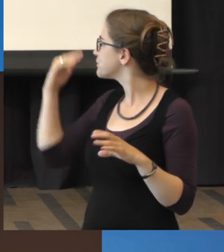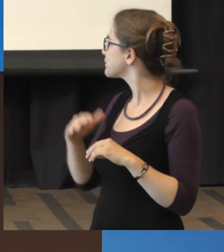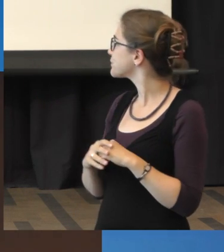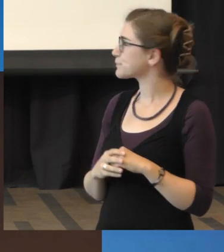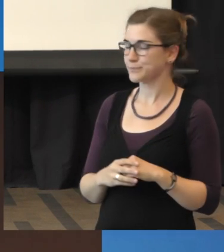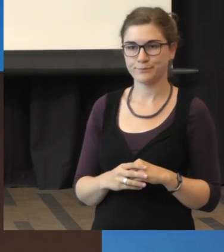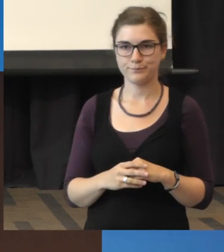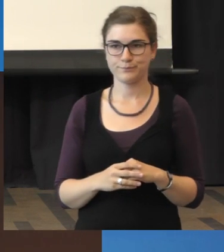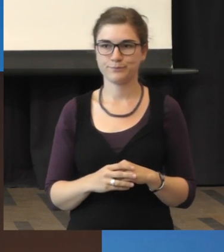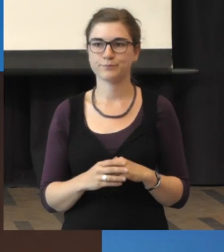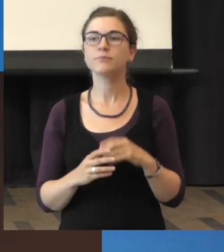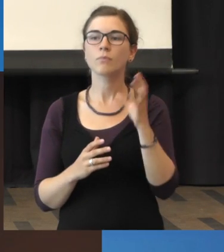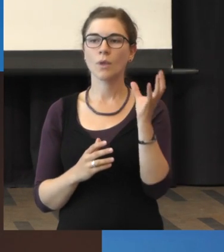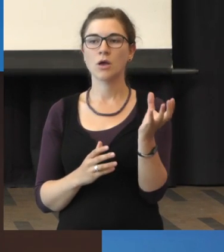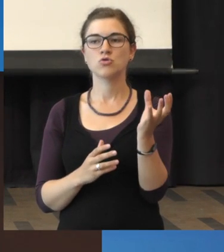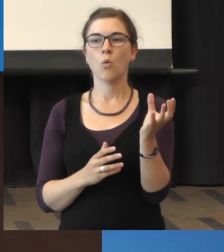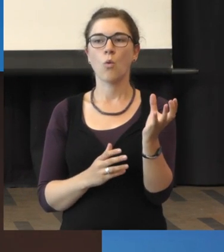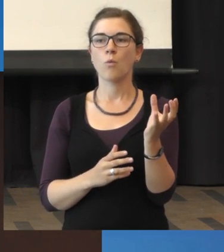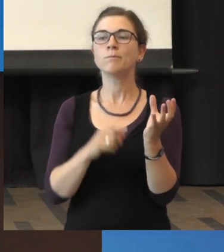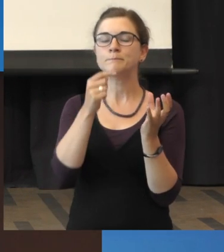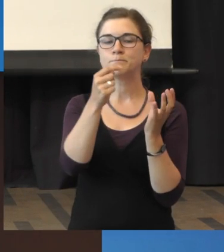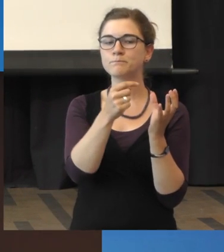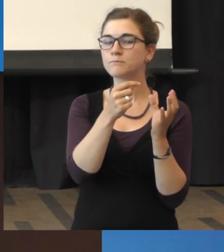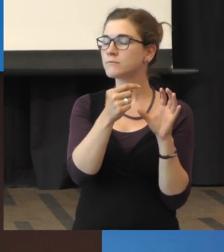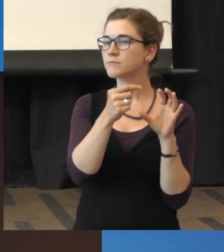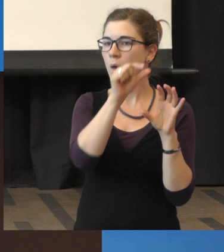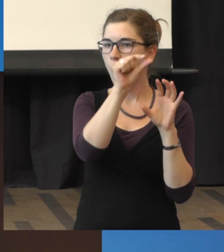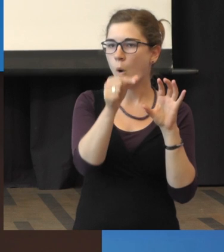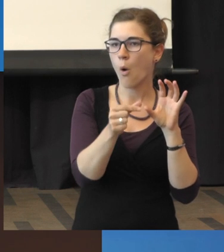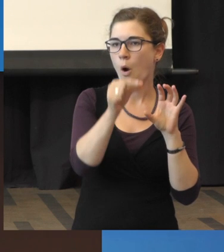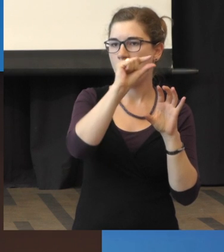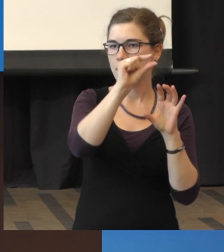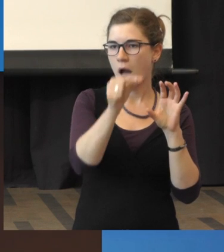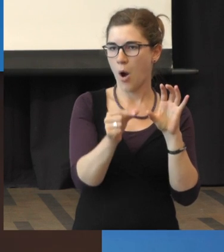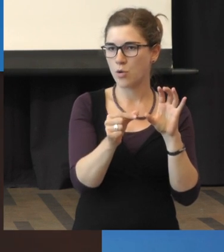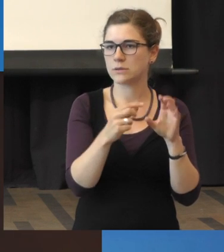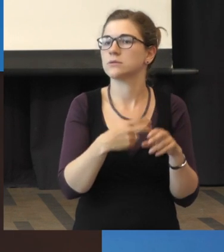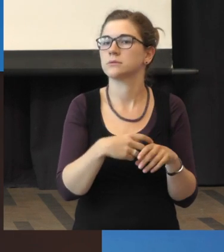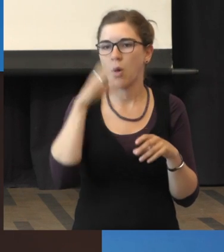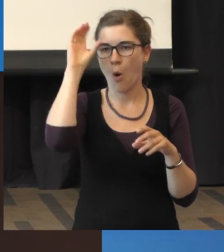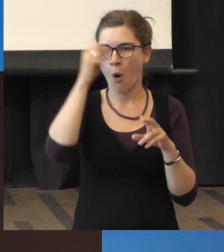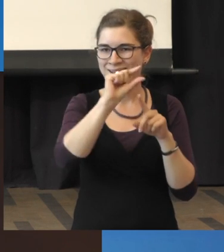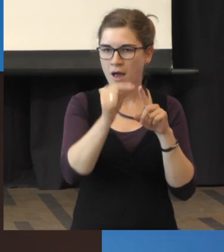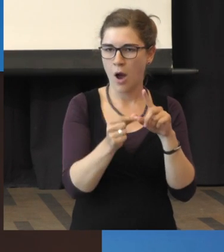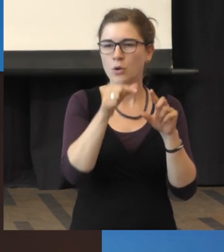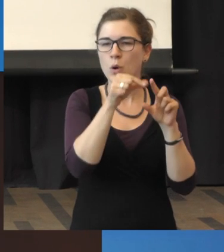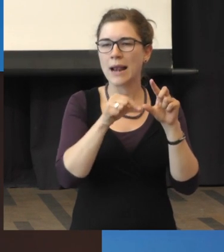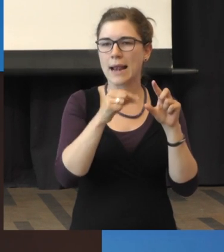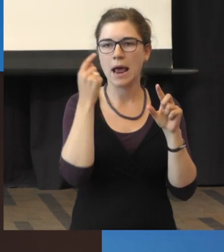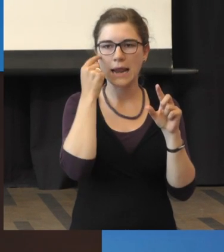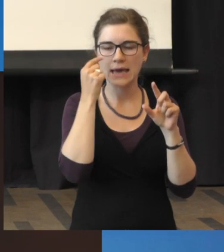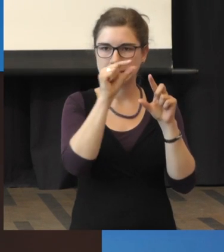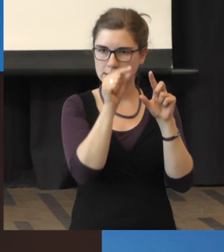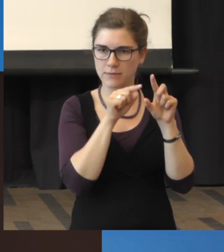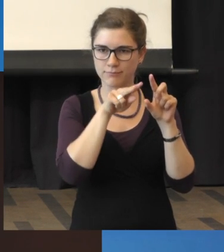so einen Querschnitt durch das Auge. Da haben wir hier vorne die Hornhaut und dann haben wir hier die Linse. Da entwickelt sich immer der graue